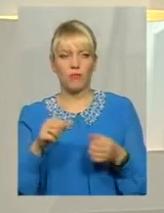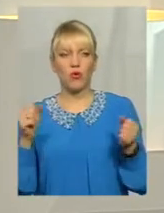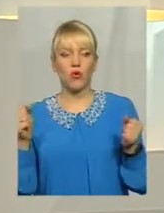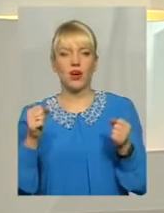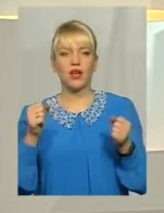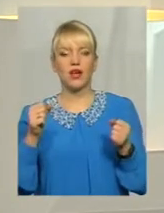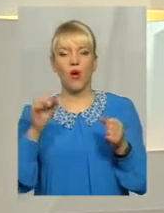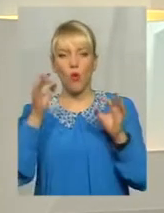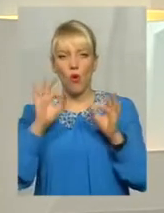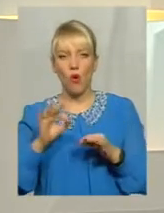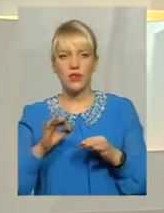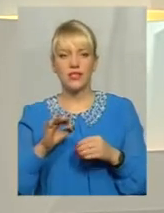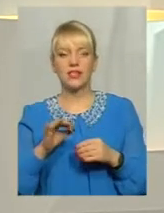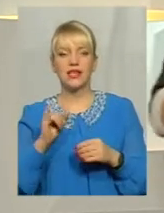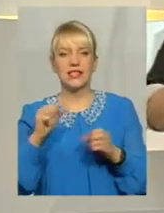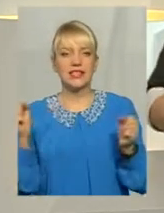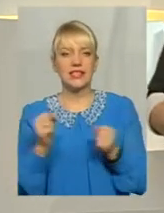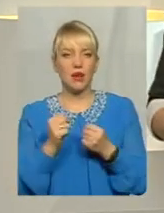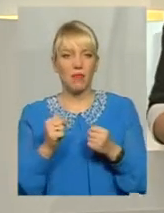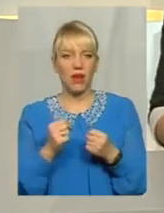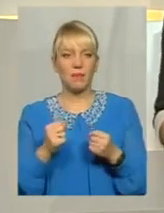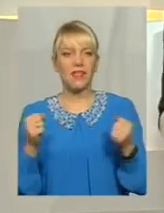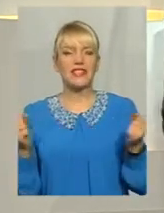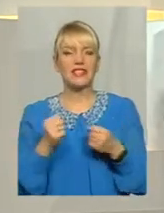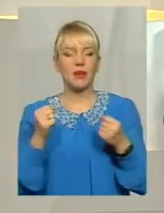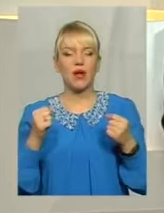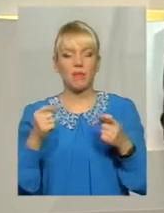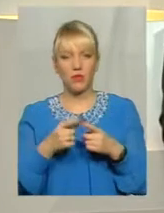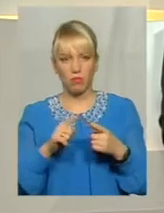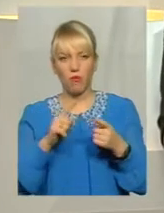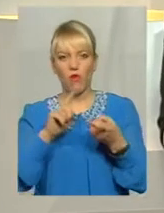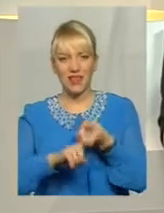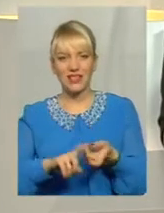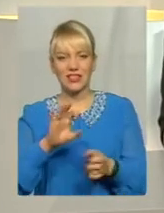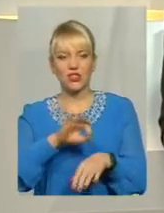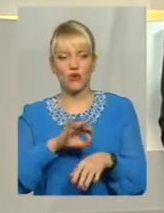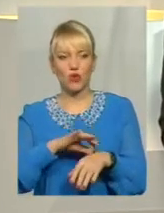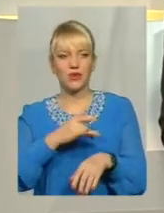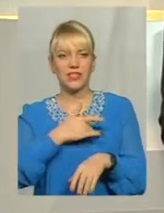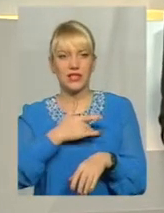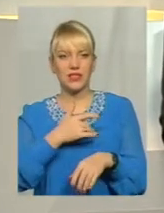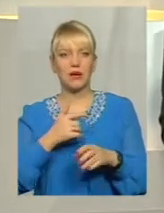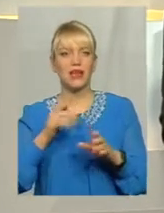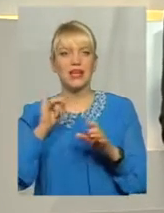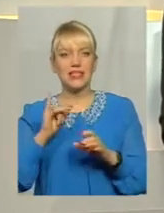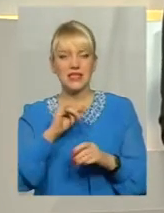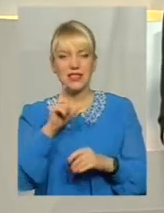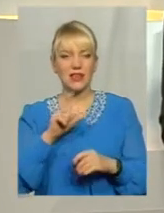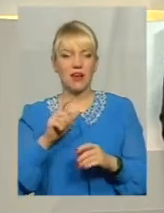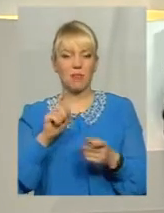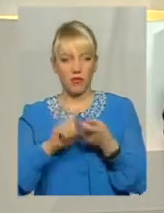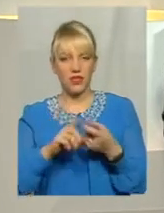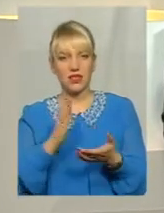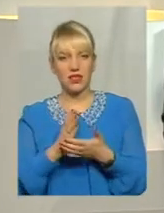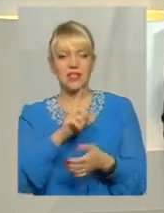депресії, зима, вона якимось чином холодна пора року пов'язана із хворобами серця, зокрема інфарктами. Чи є якийсь